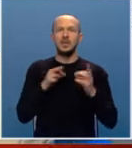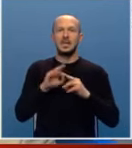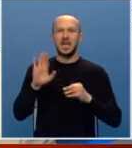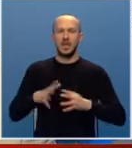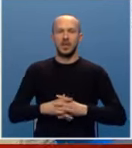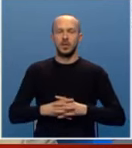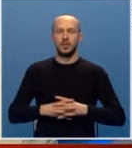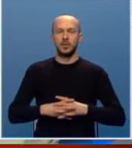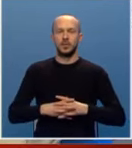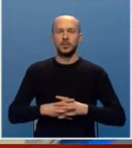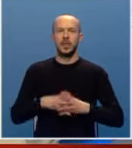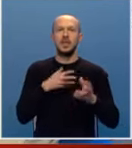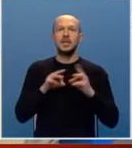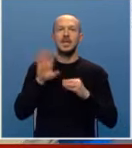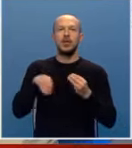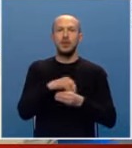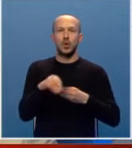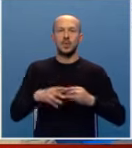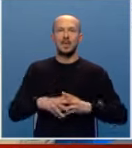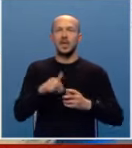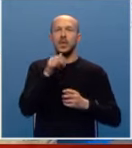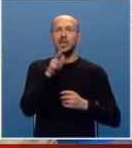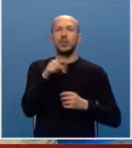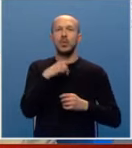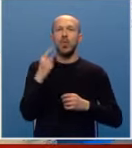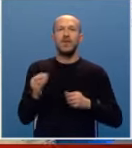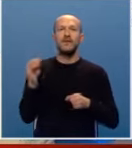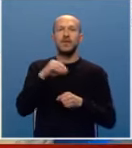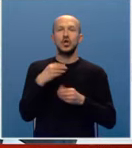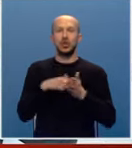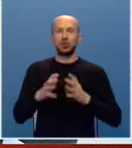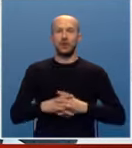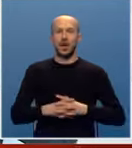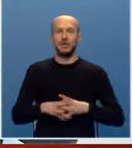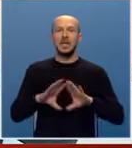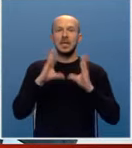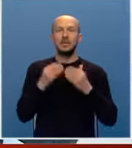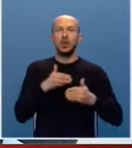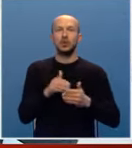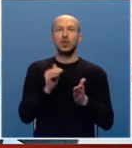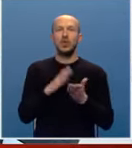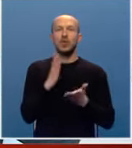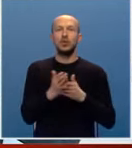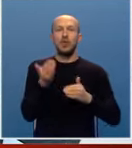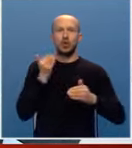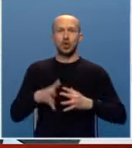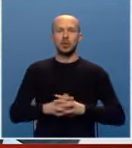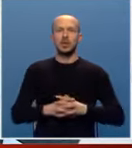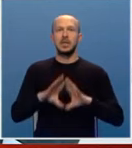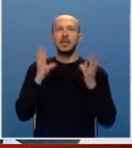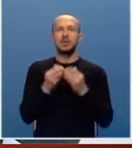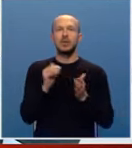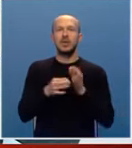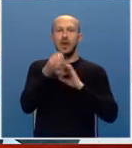njihove porodice i iziskuje mnogo veće troškove. Sve ovo uskoro bi trebalo da bude prošlost. Svi